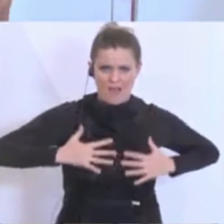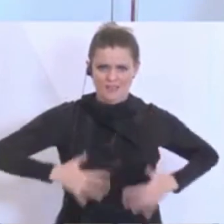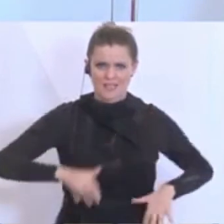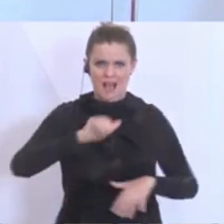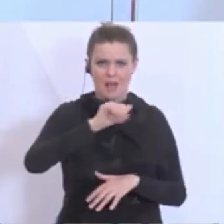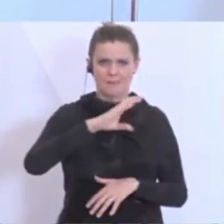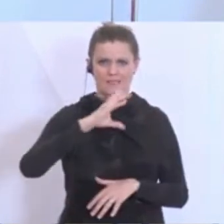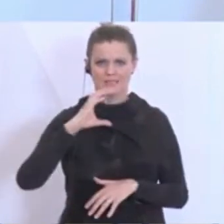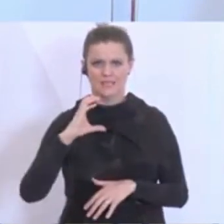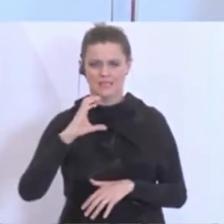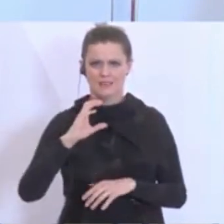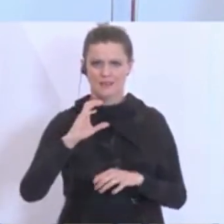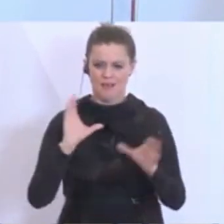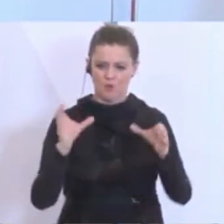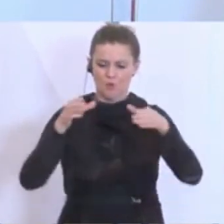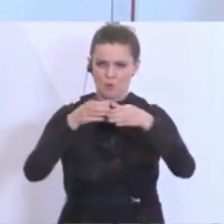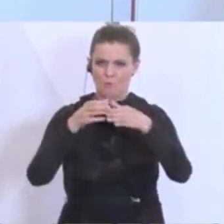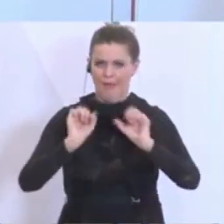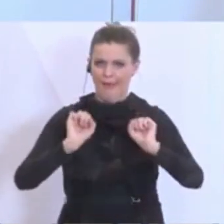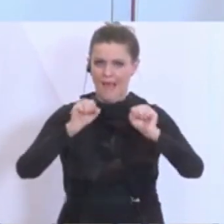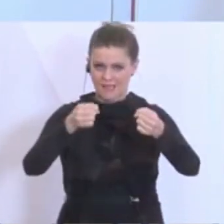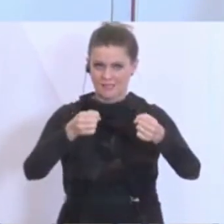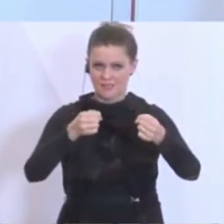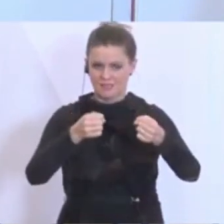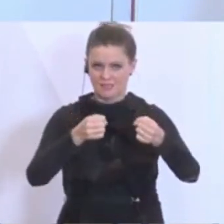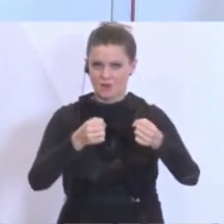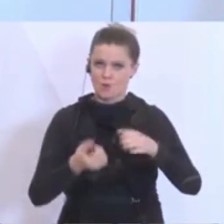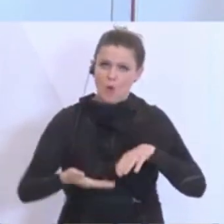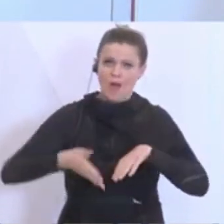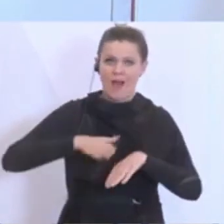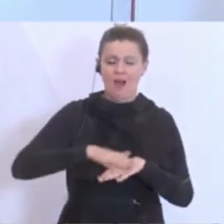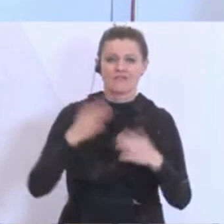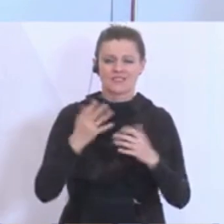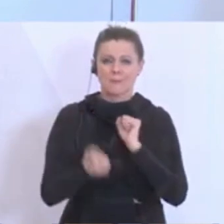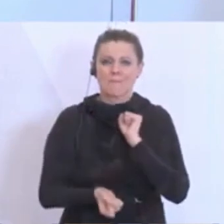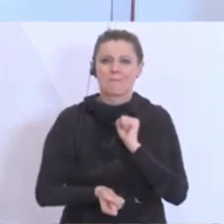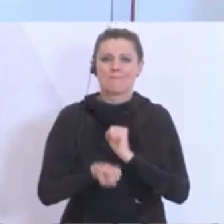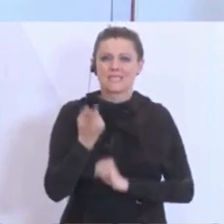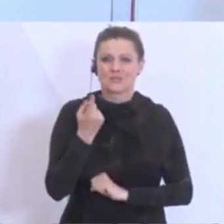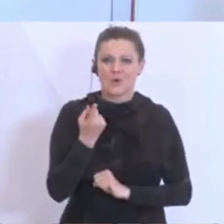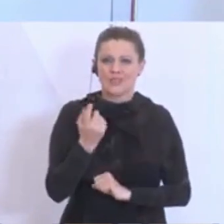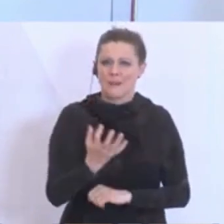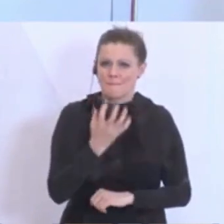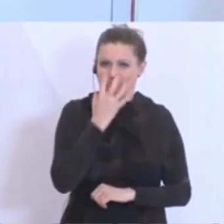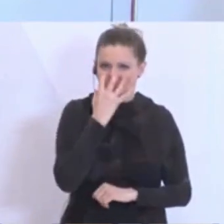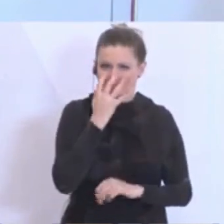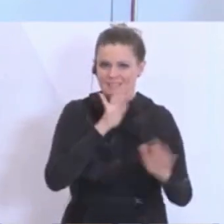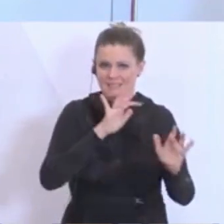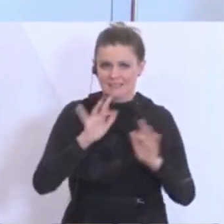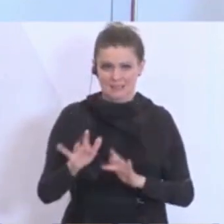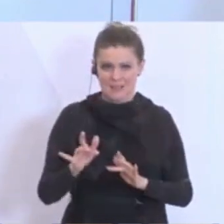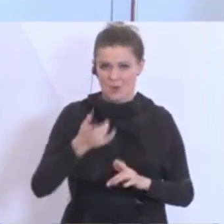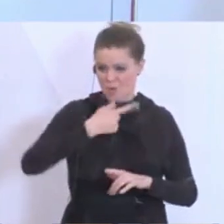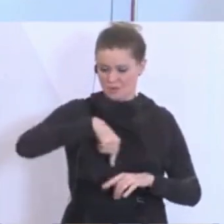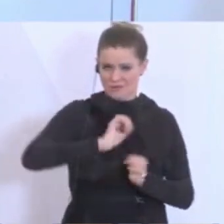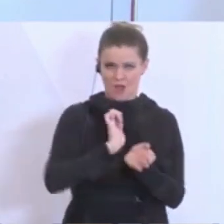-Einheiten hier im Einsatz sind, dann sind sie noch darüber hinaus mit ganz besonderen auch Masken versorgt. Das ist